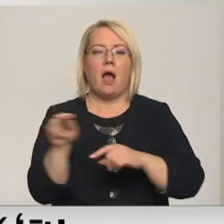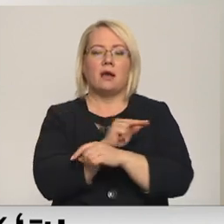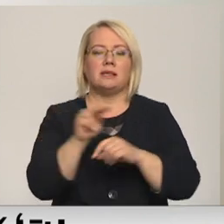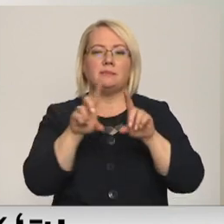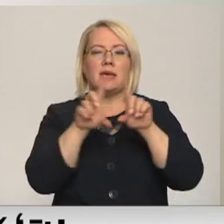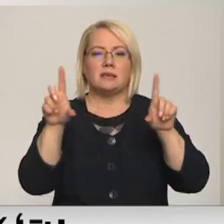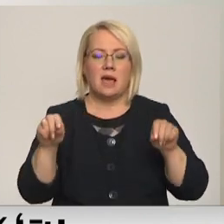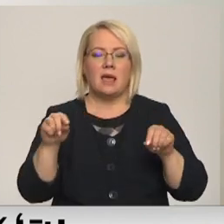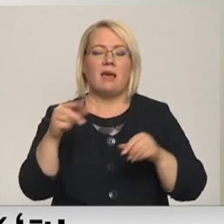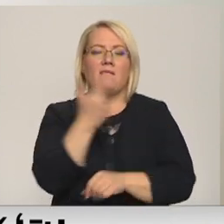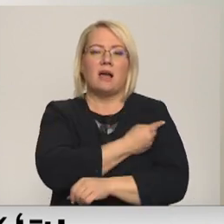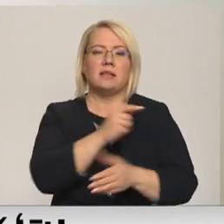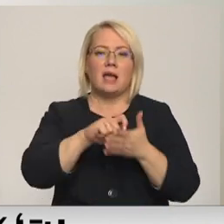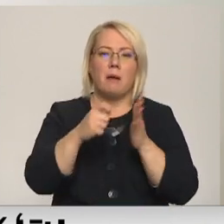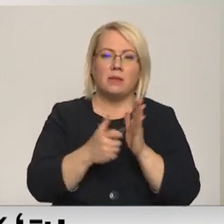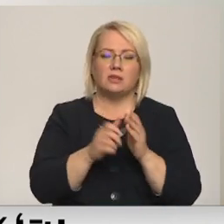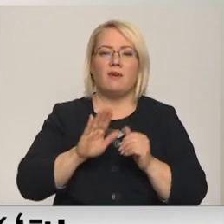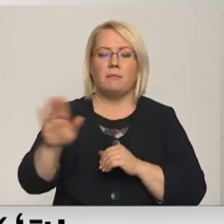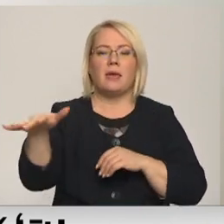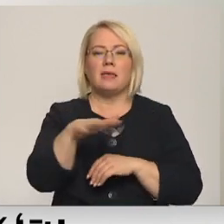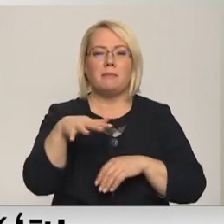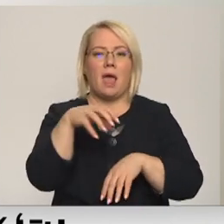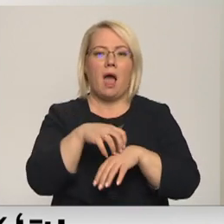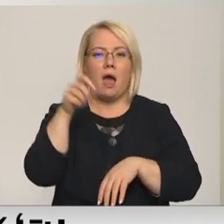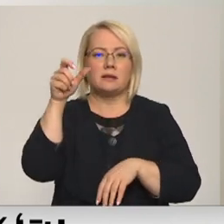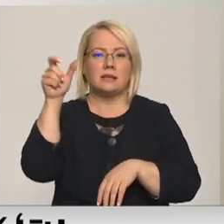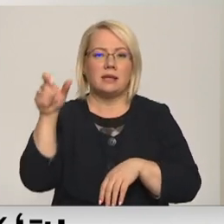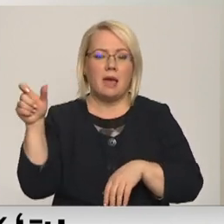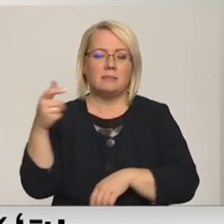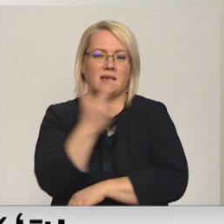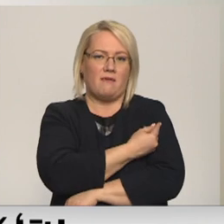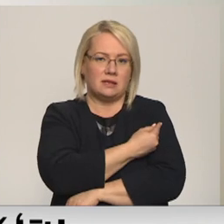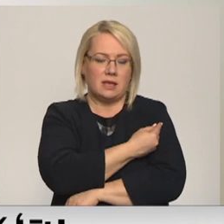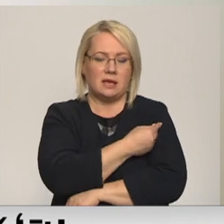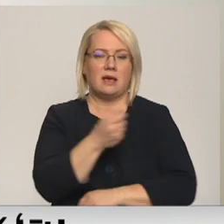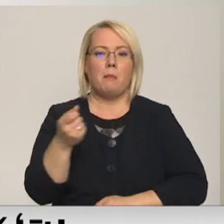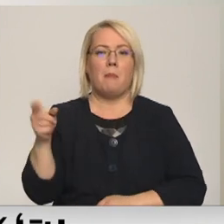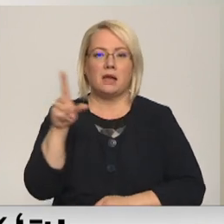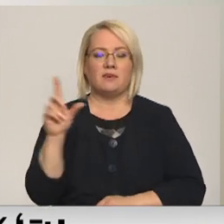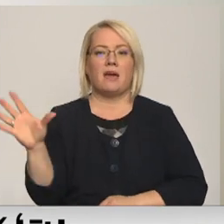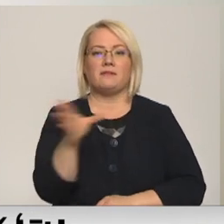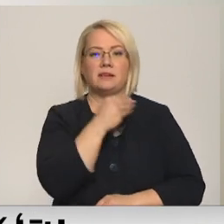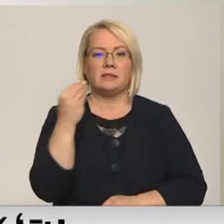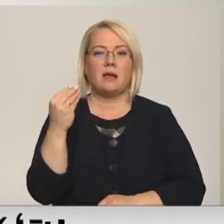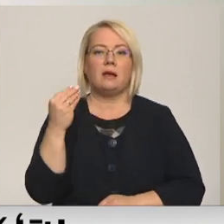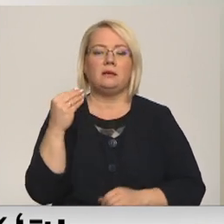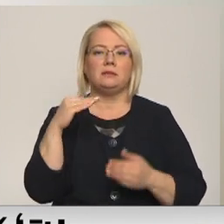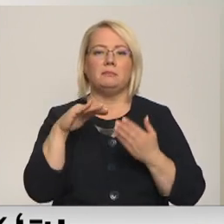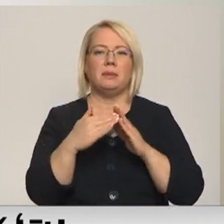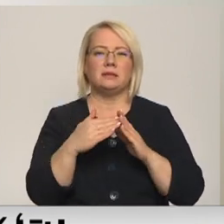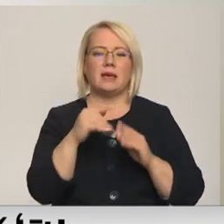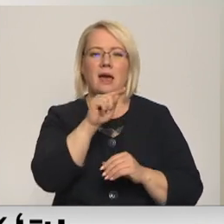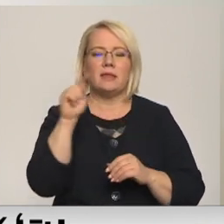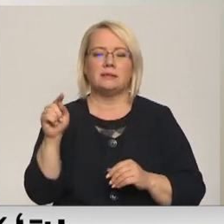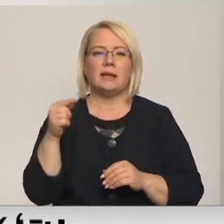vakcinācijas kabinetos vai pie ģimenes ārstiem savakcināties. Pārsarā gan arī visās pašvaldībās, protams, ir ierobežot šī